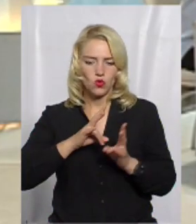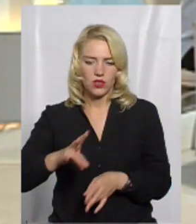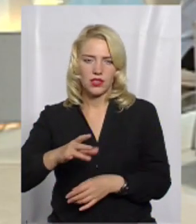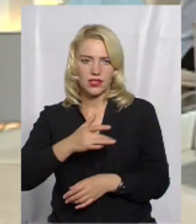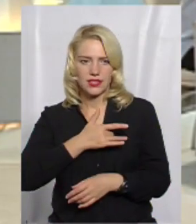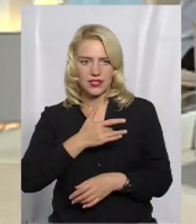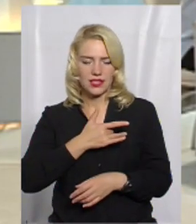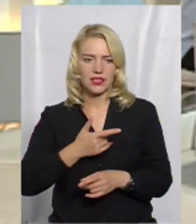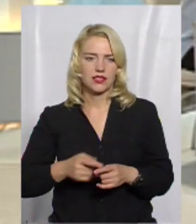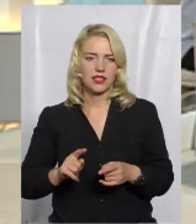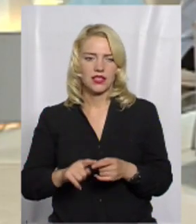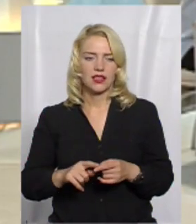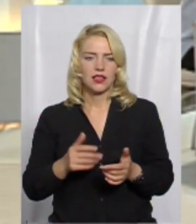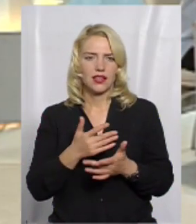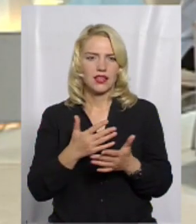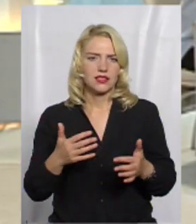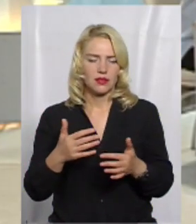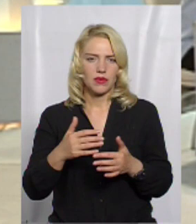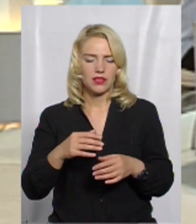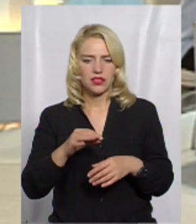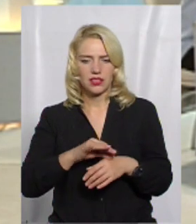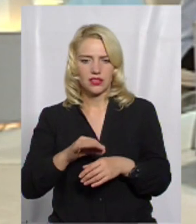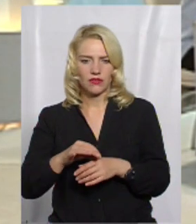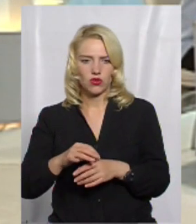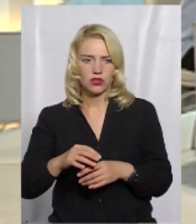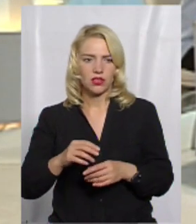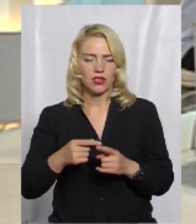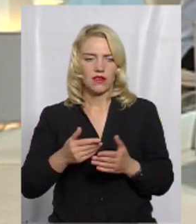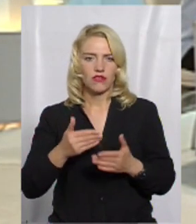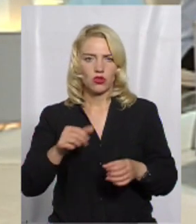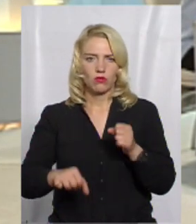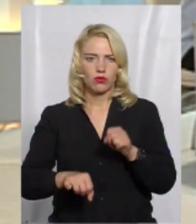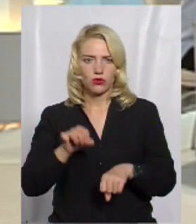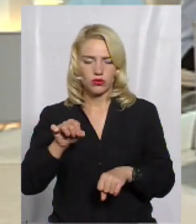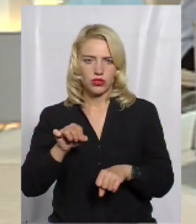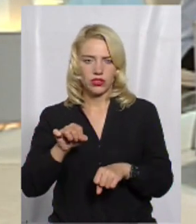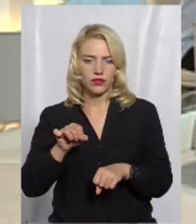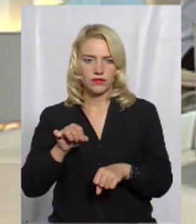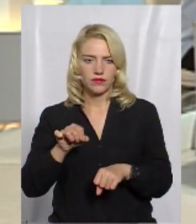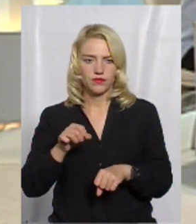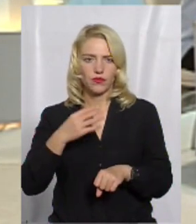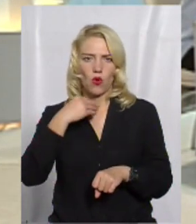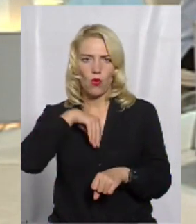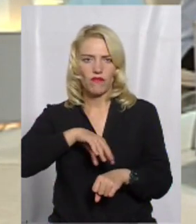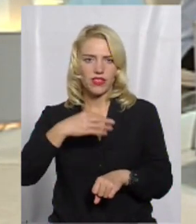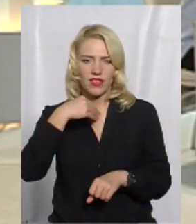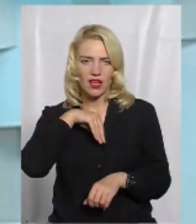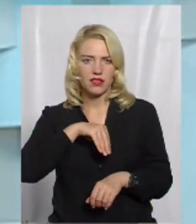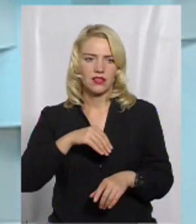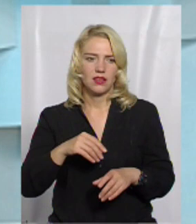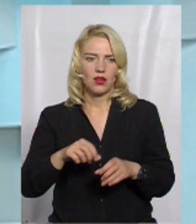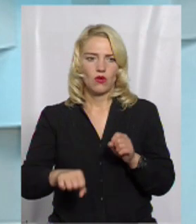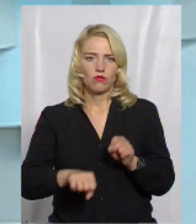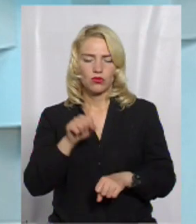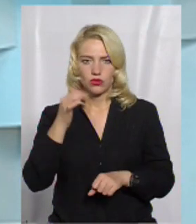поліродікулопатій різноманітного характеру, від порушення ковтання, порушення